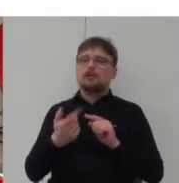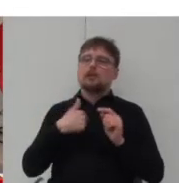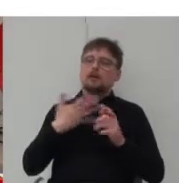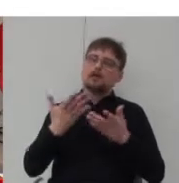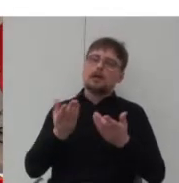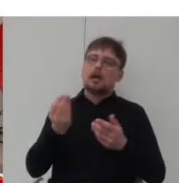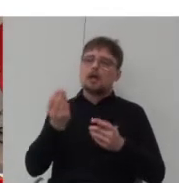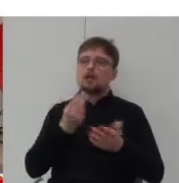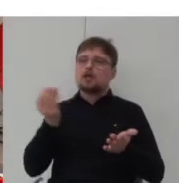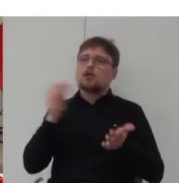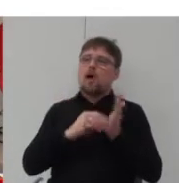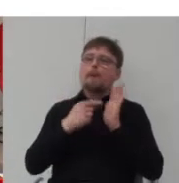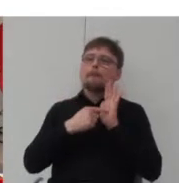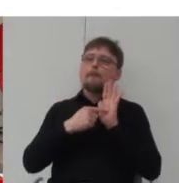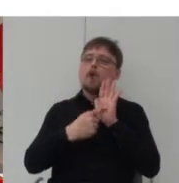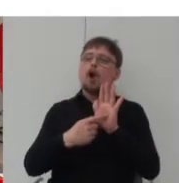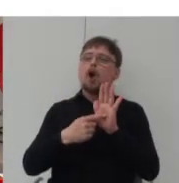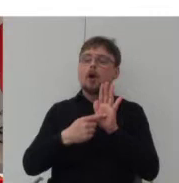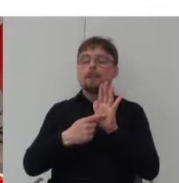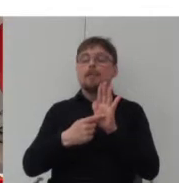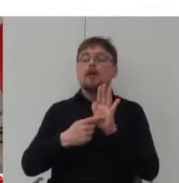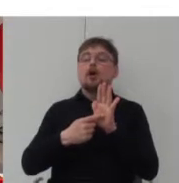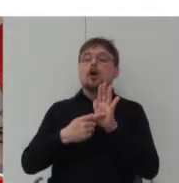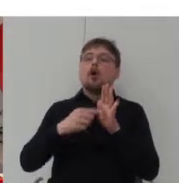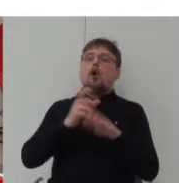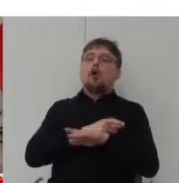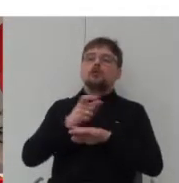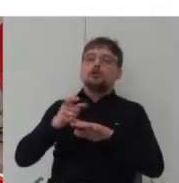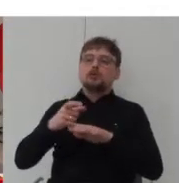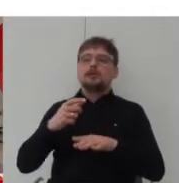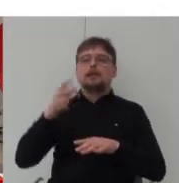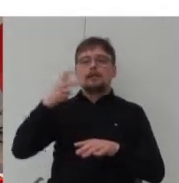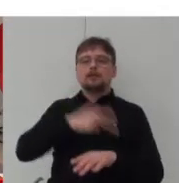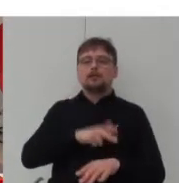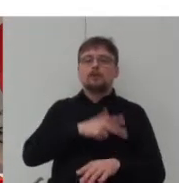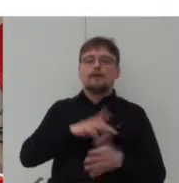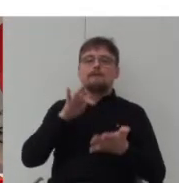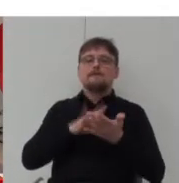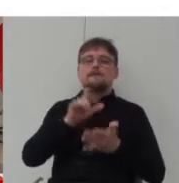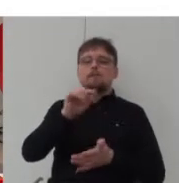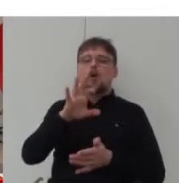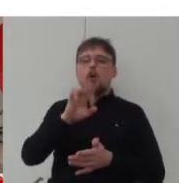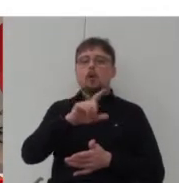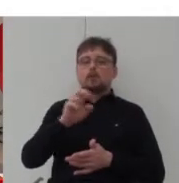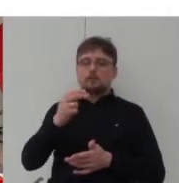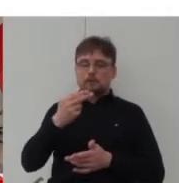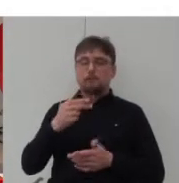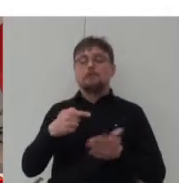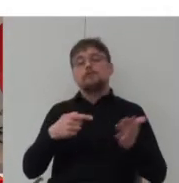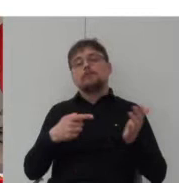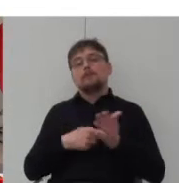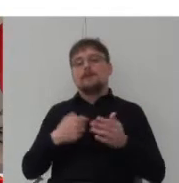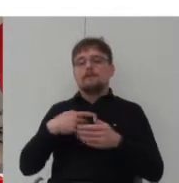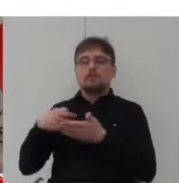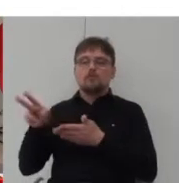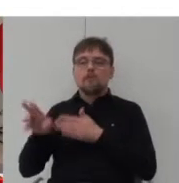ewentualnie pokazać osiedle socjalne w Połczynie to jest bardzo ciekawy polski przykład wyrzuciłem je trochę z prezentacji